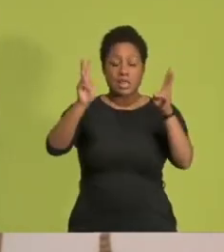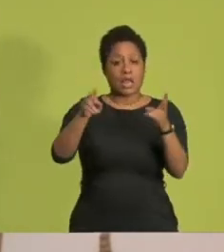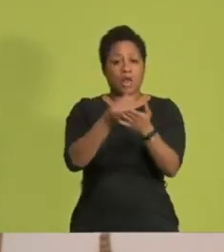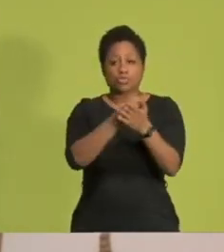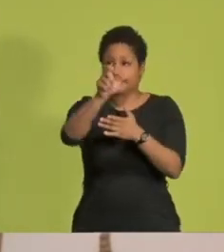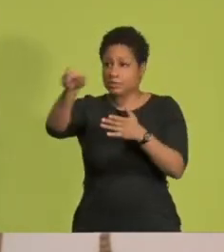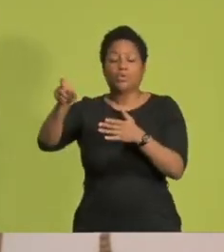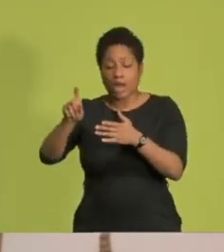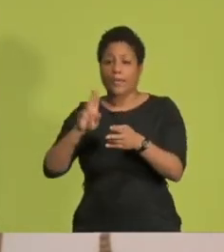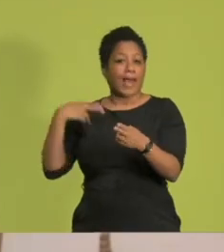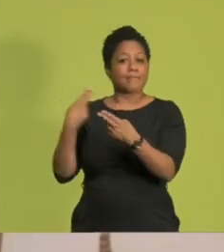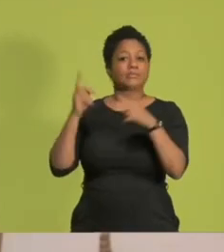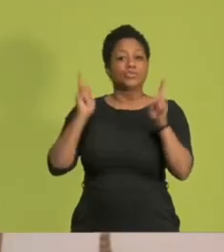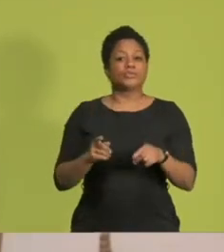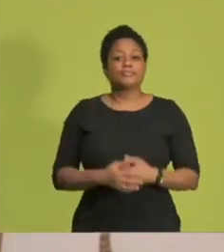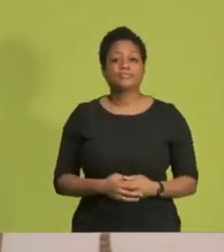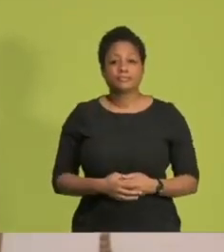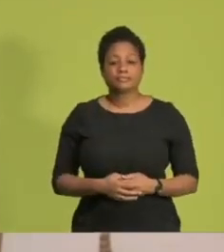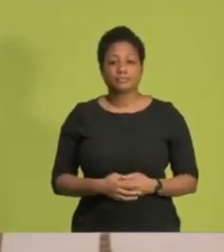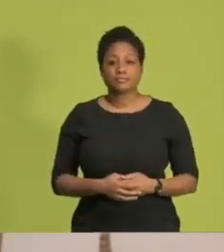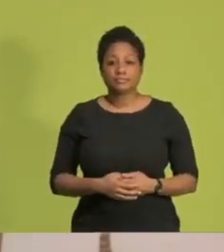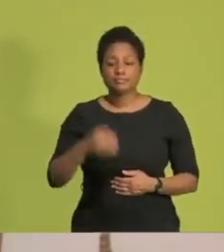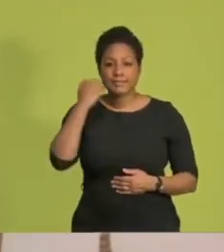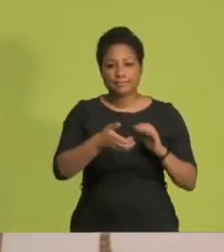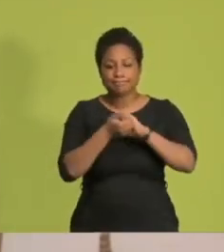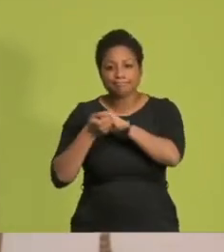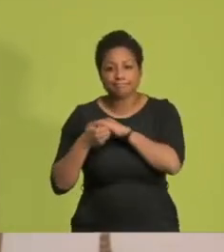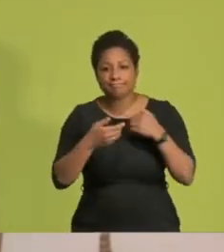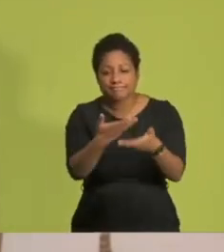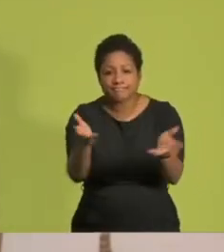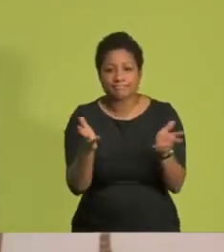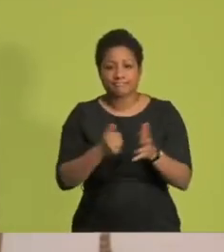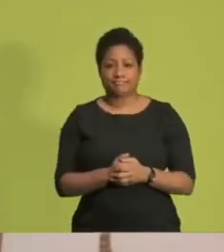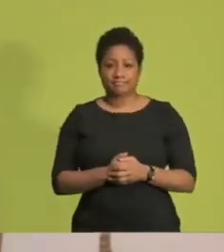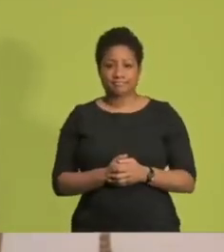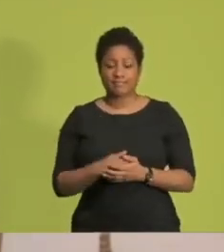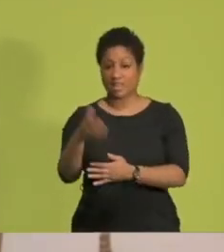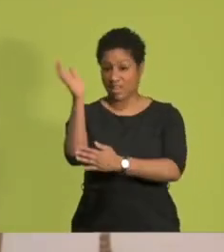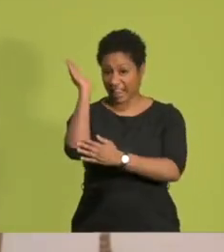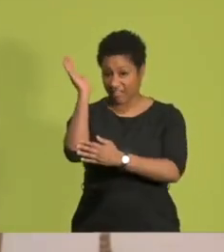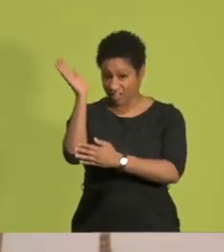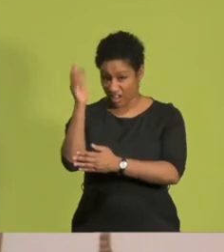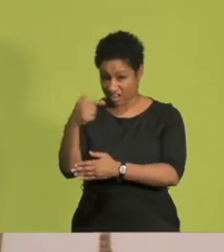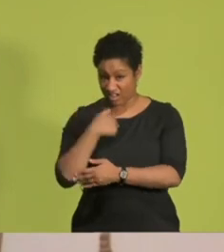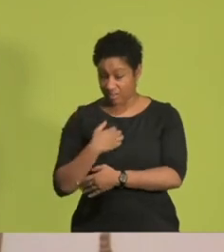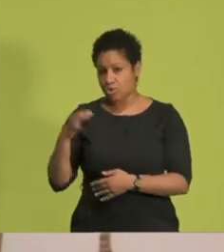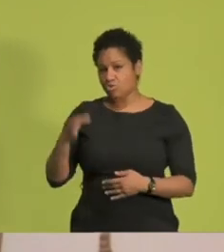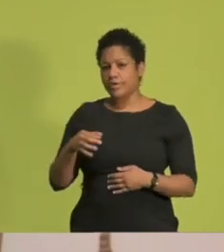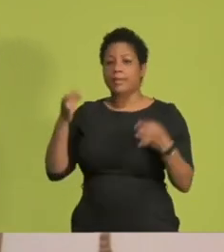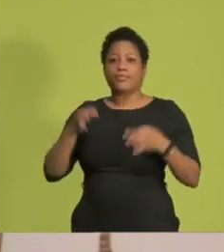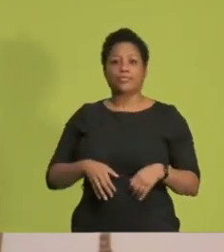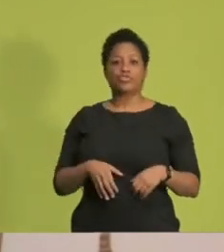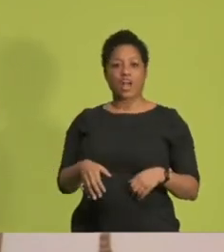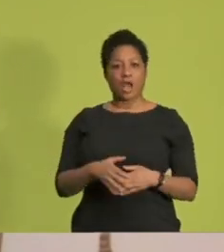die genau diesen Anforderungen entspricht. Liebe Freundinnen und Freunde, im Referendariat bin ich mit meiner Tochter schwanger geworden.